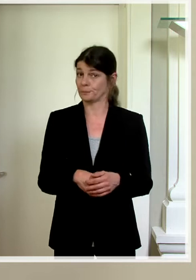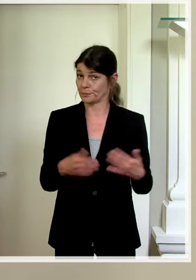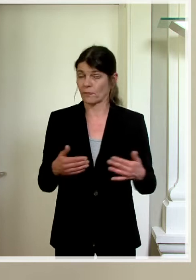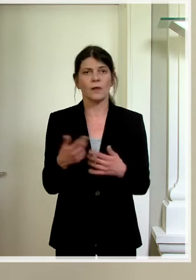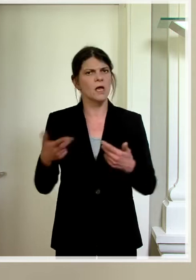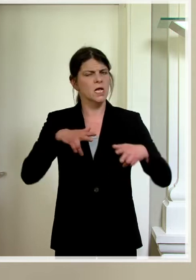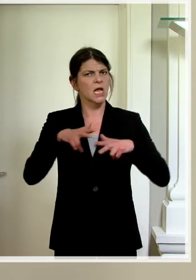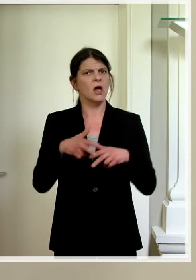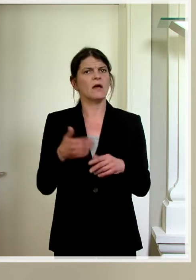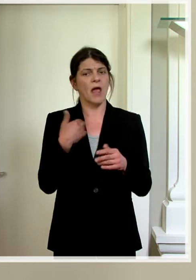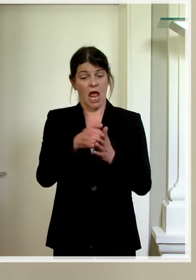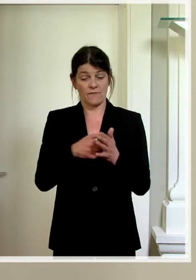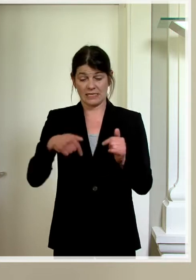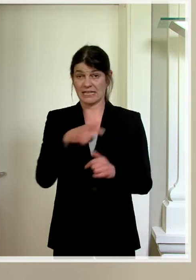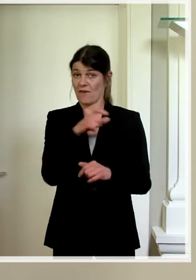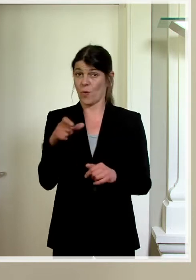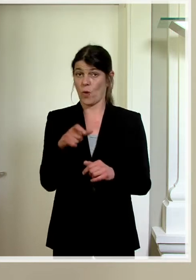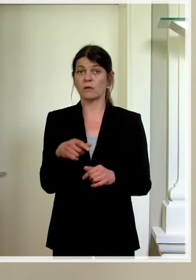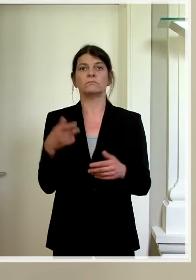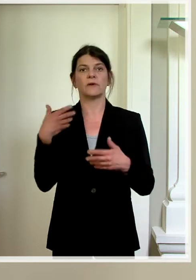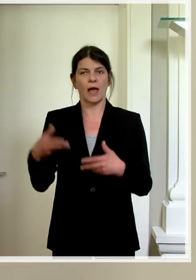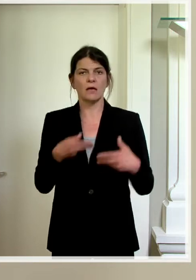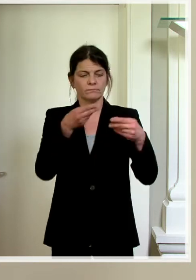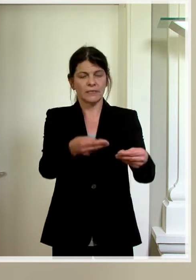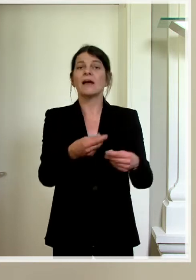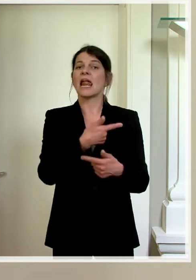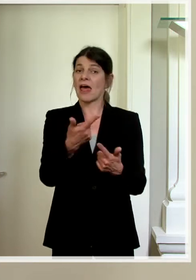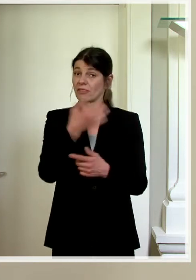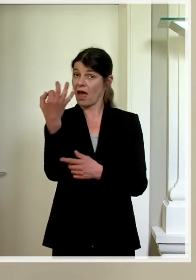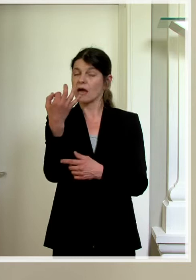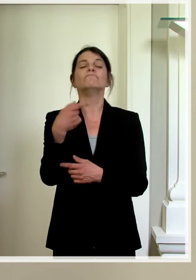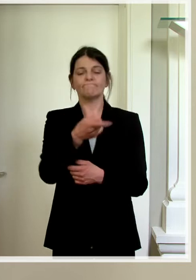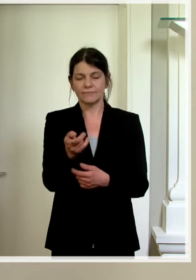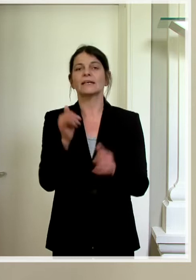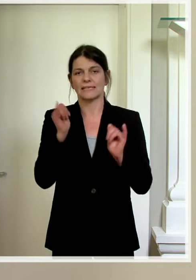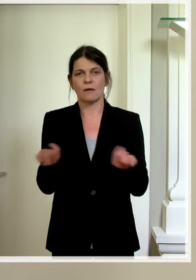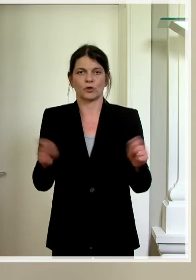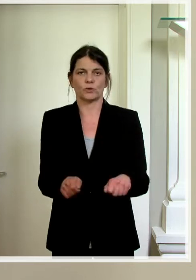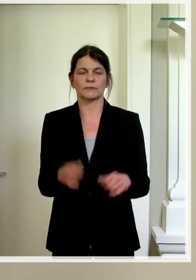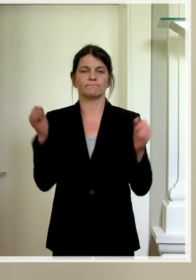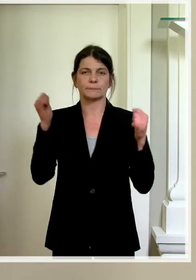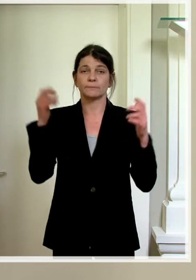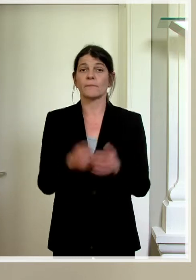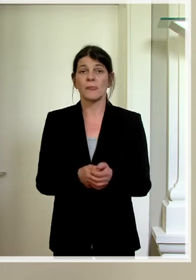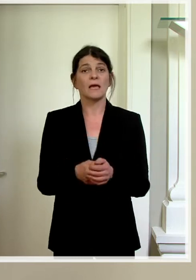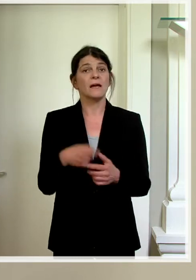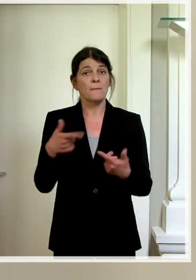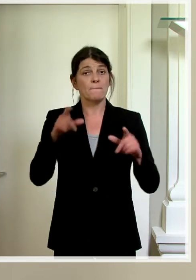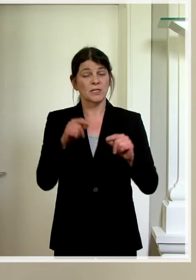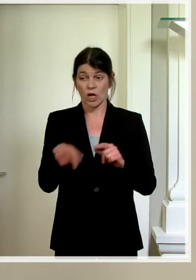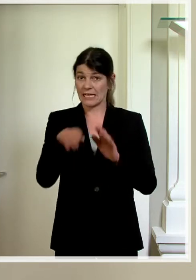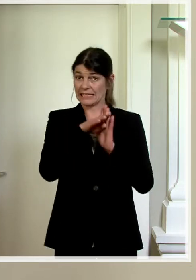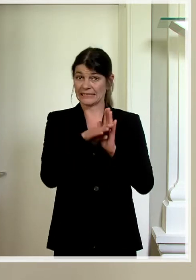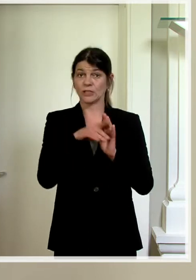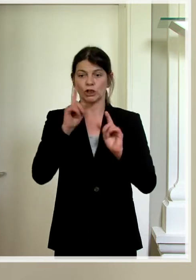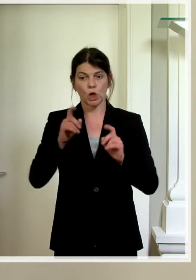die Regierung Anfang dieser Woche zu Handen des Landtags verabschiedet hat. Ziel ist es, das Gesetz den aktuellen